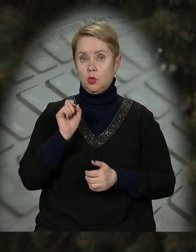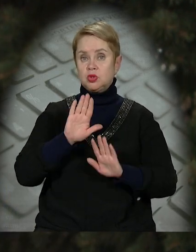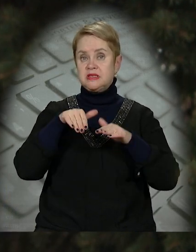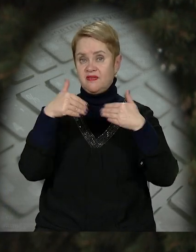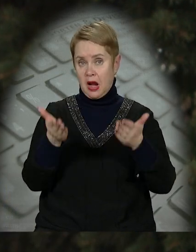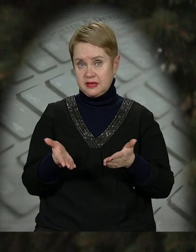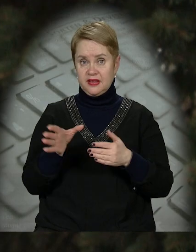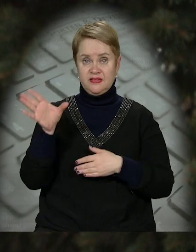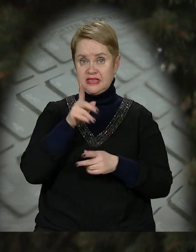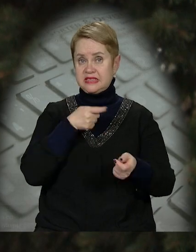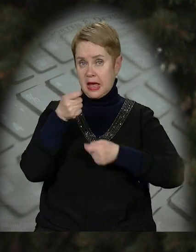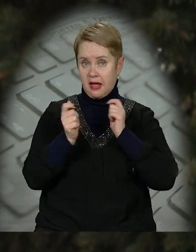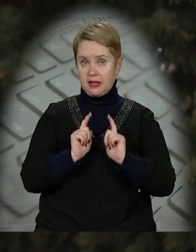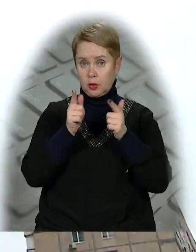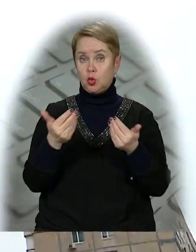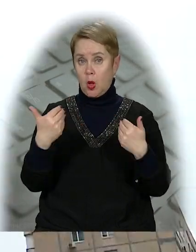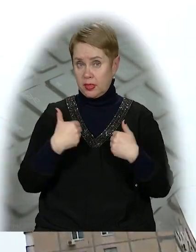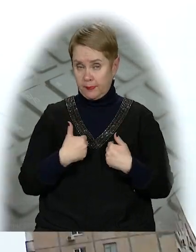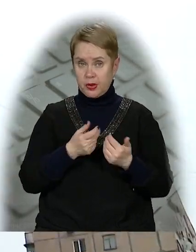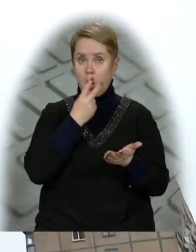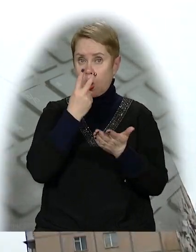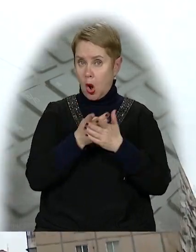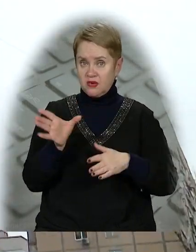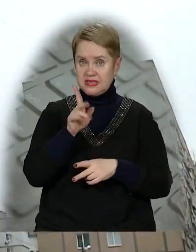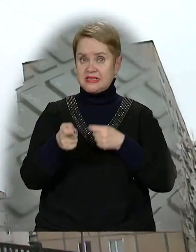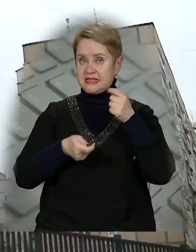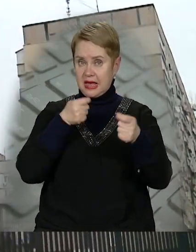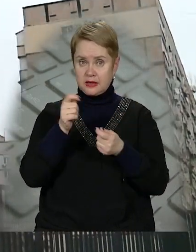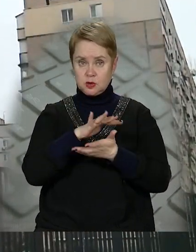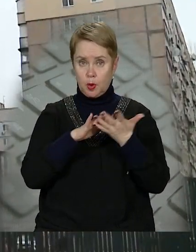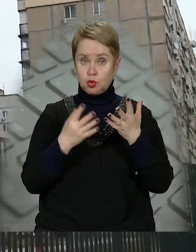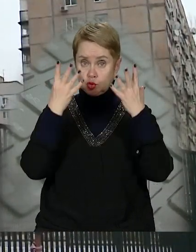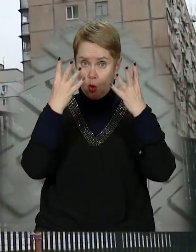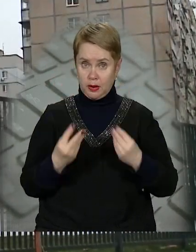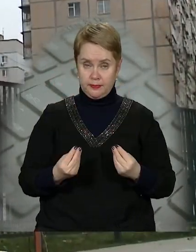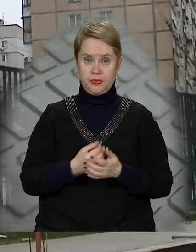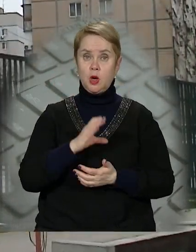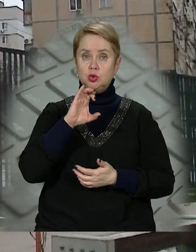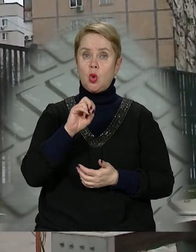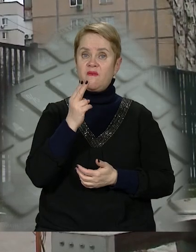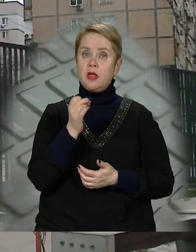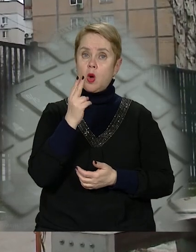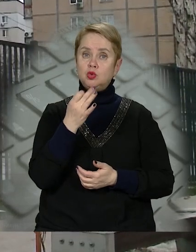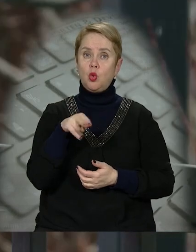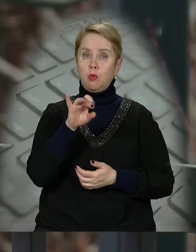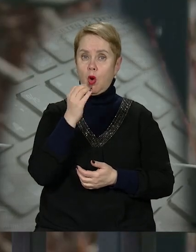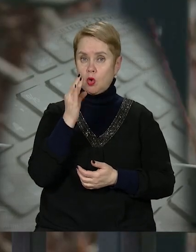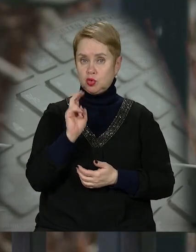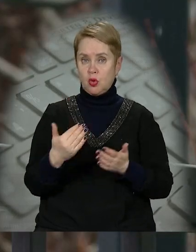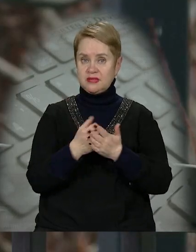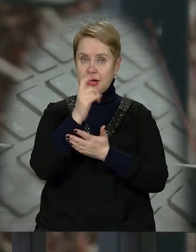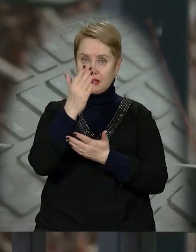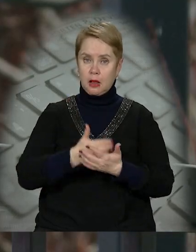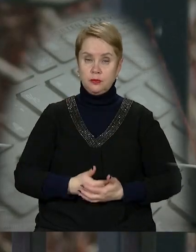Туди можна звертатися, всі ці заявки надходять до нас. Розглядають усі заявки впродовж доби. Софія Куценко, Єгор Люберщук,